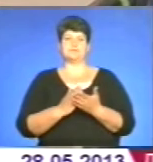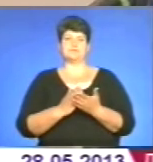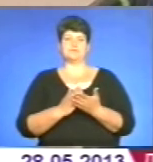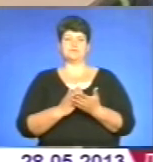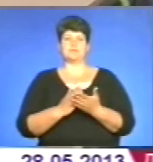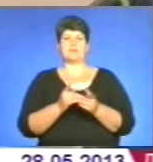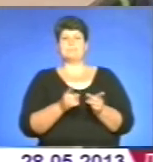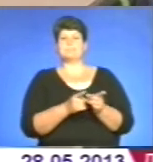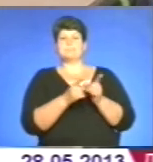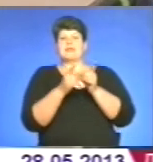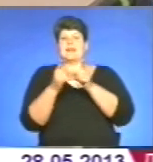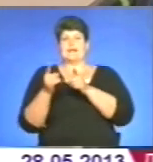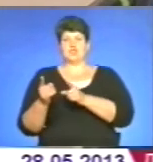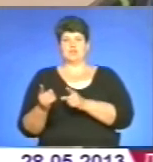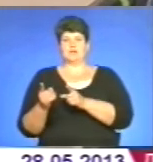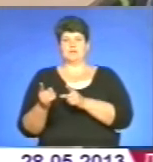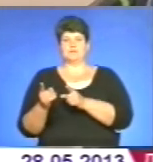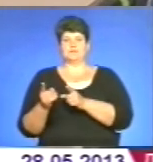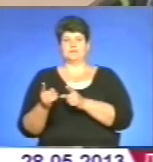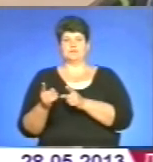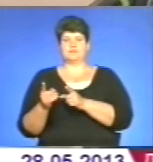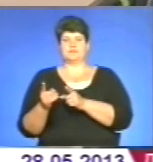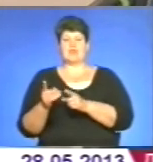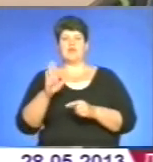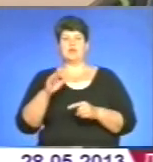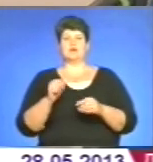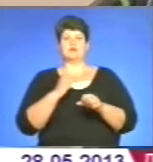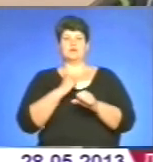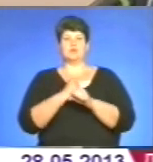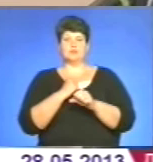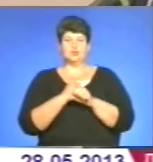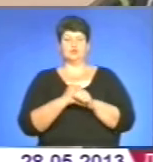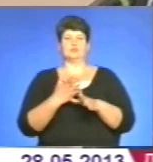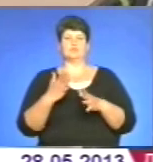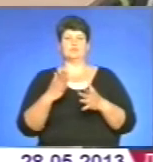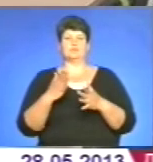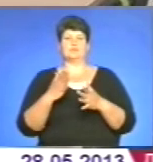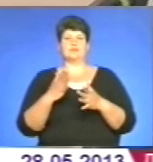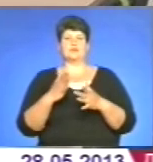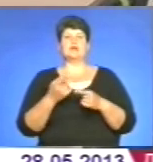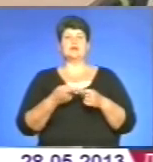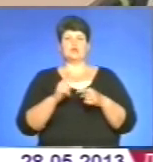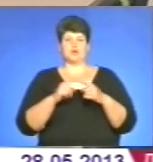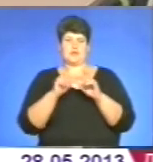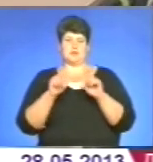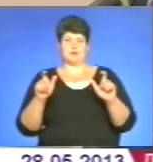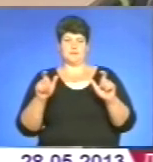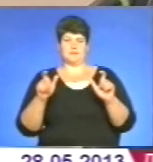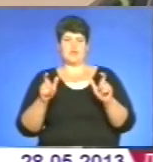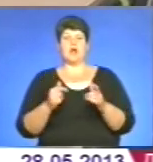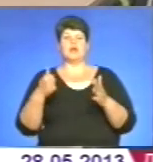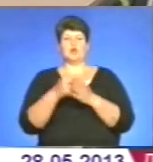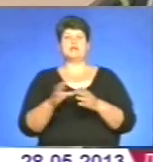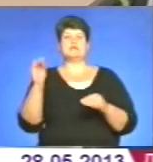перейшли в функціональні обов'язки даного департаменту. А до складу